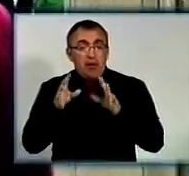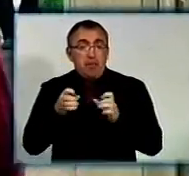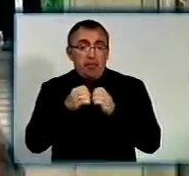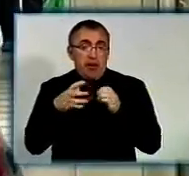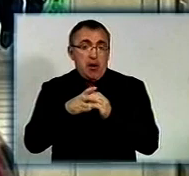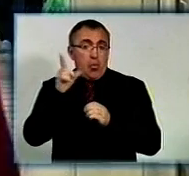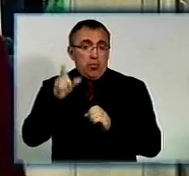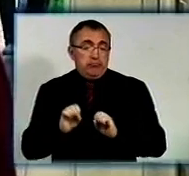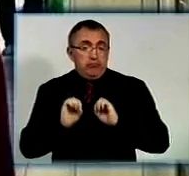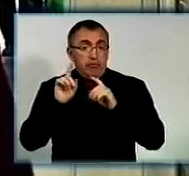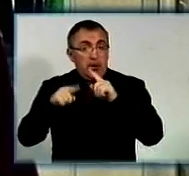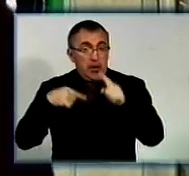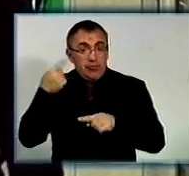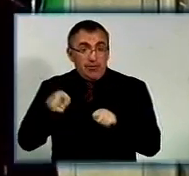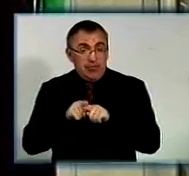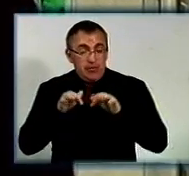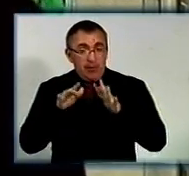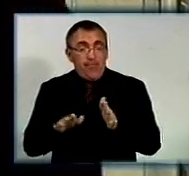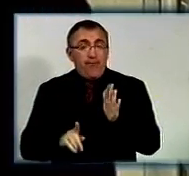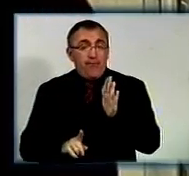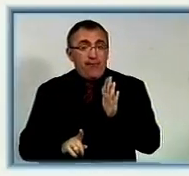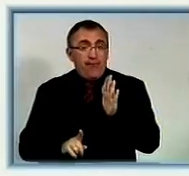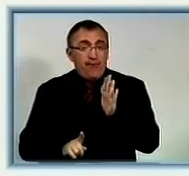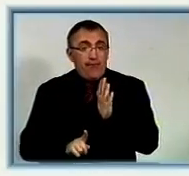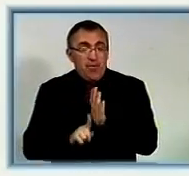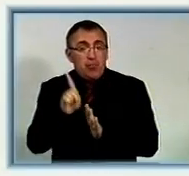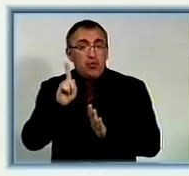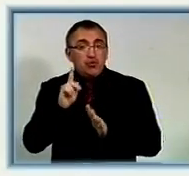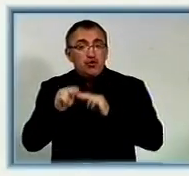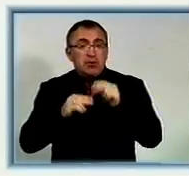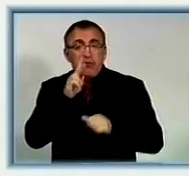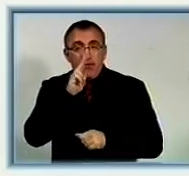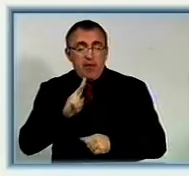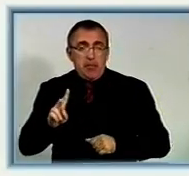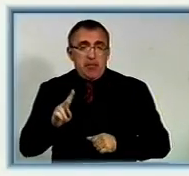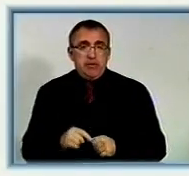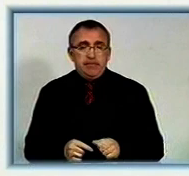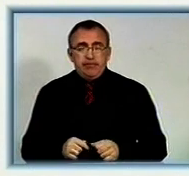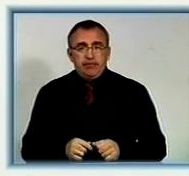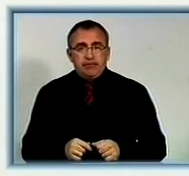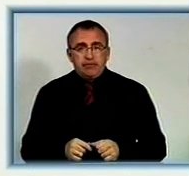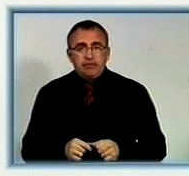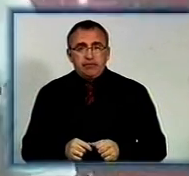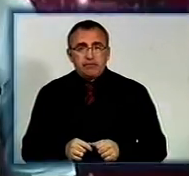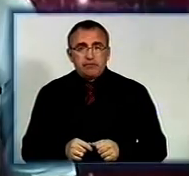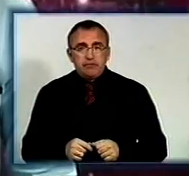людей. Наступного разу такий захід відбудеться через два місяці. Олександр Ільченко, Олександр Донцов. День за днем.